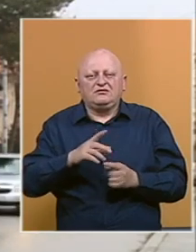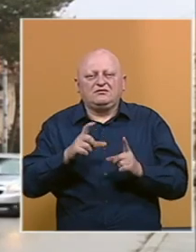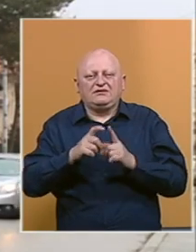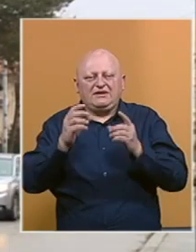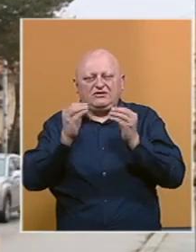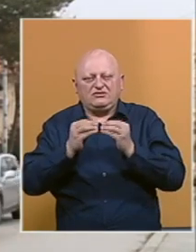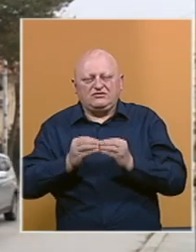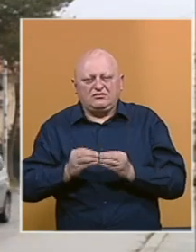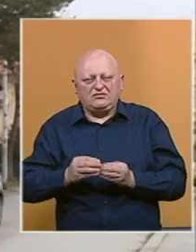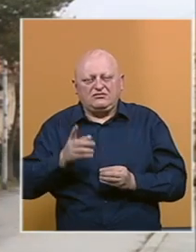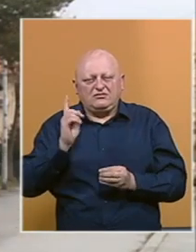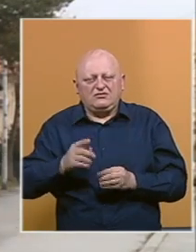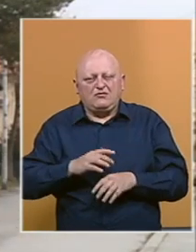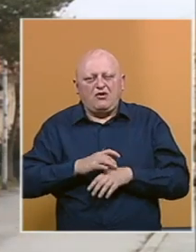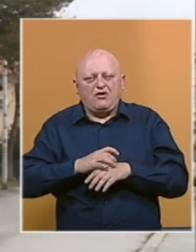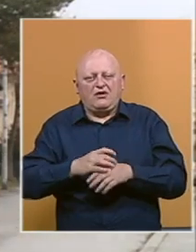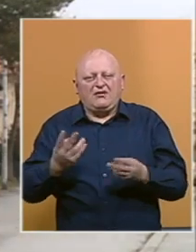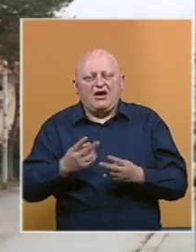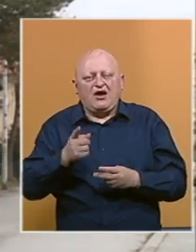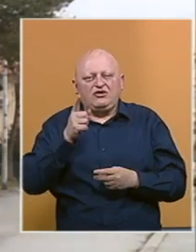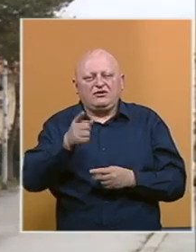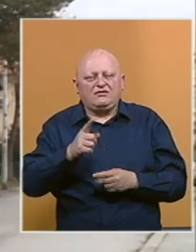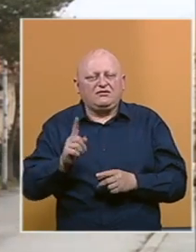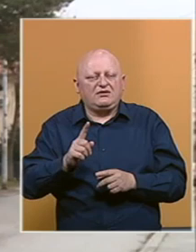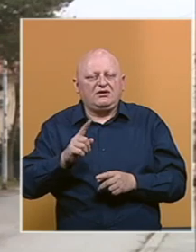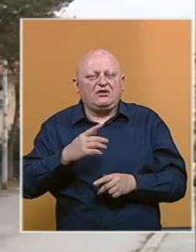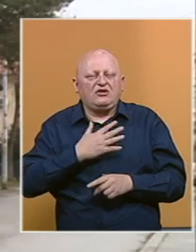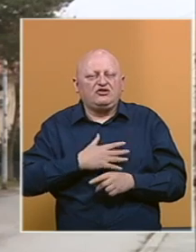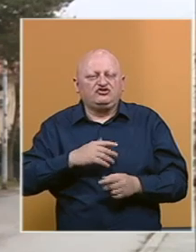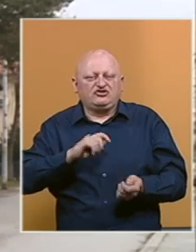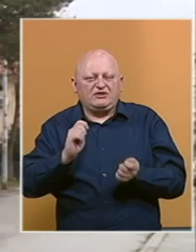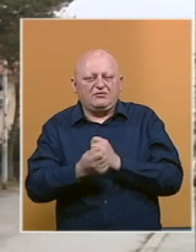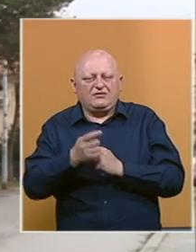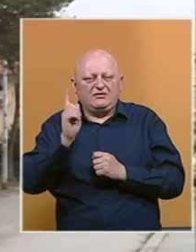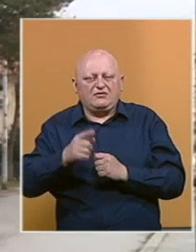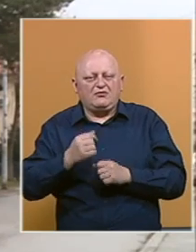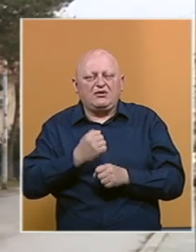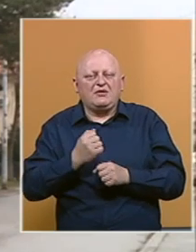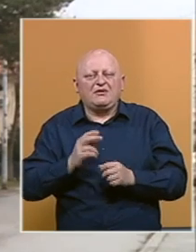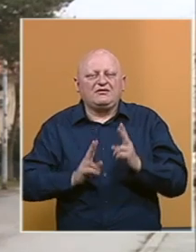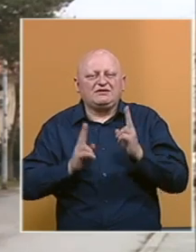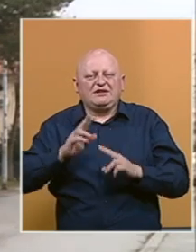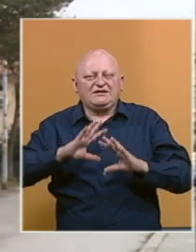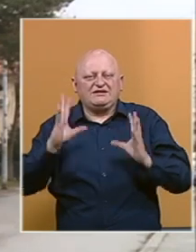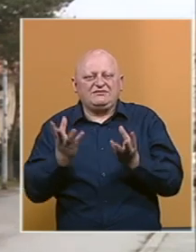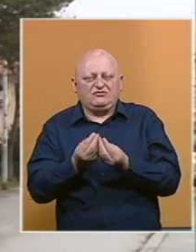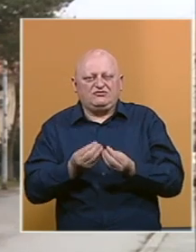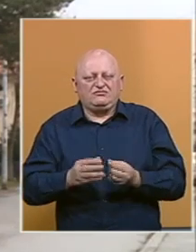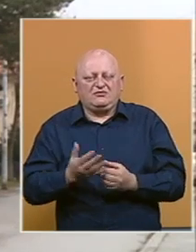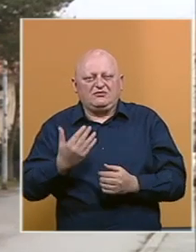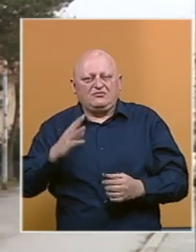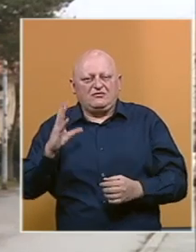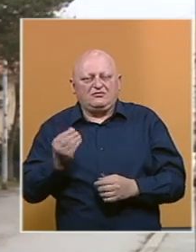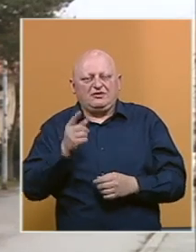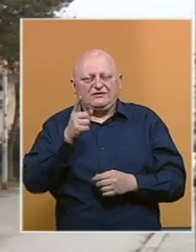sporazum mora primjenjivati kao takav i ako ga neko želi mijenjati da se mora postići saglasnost svih. Prije